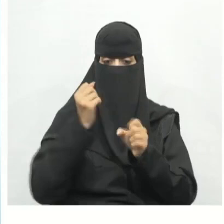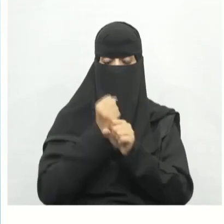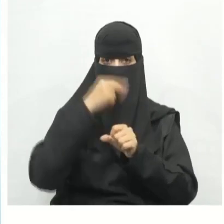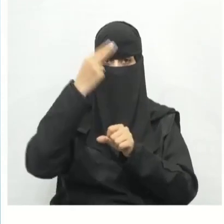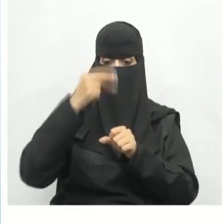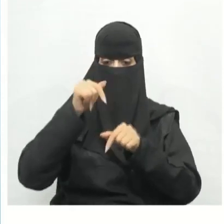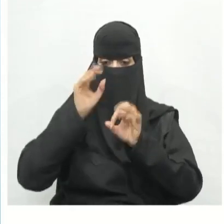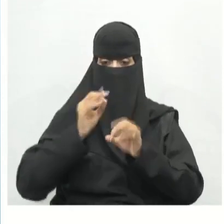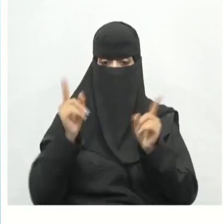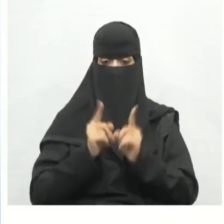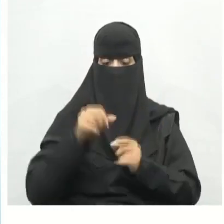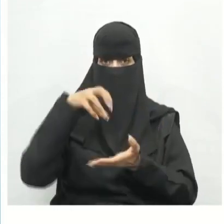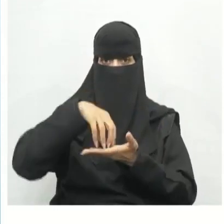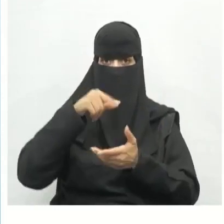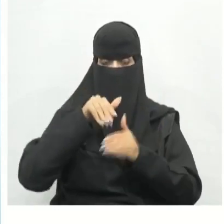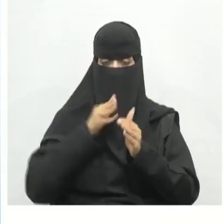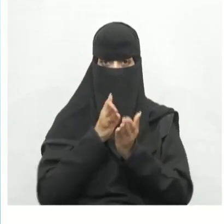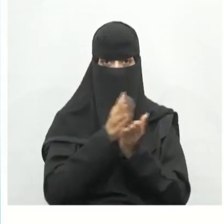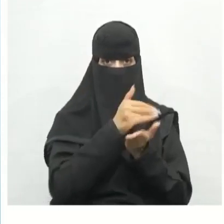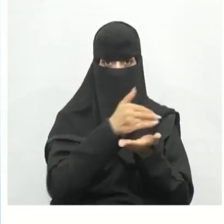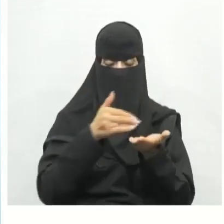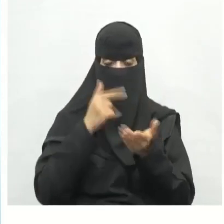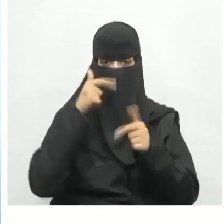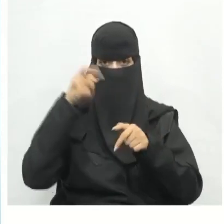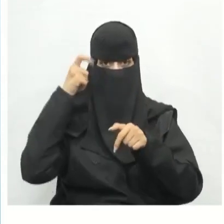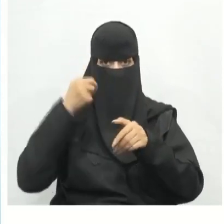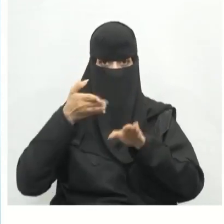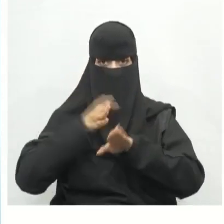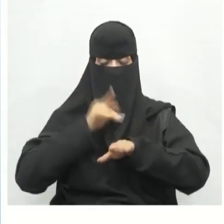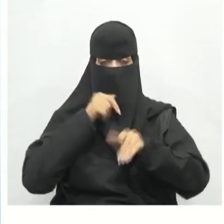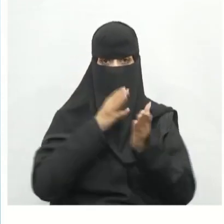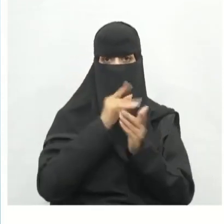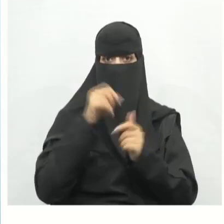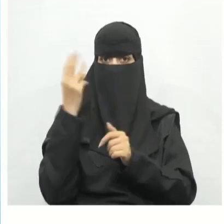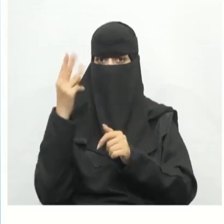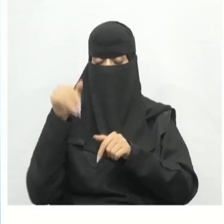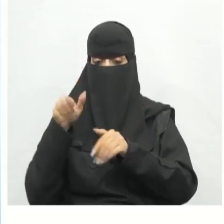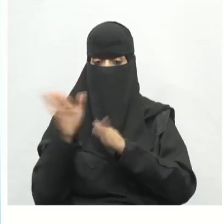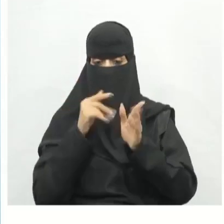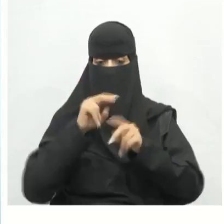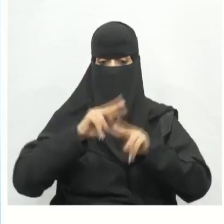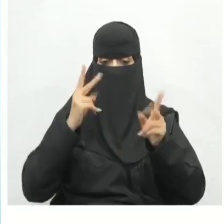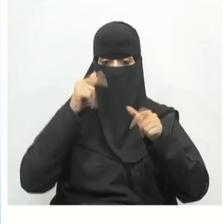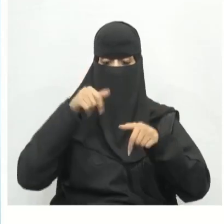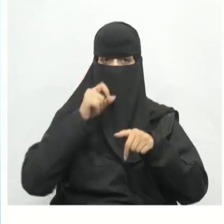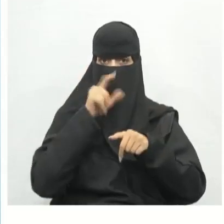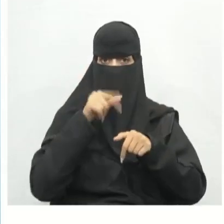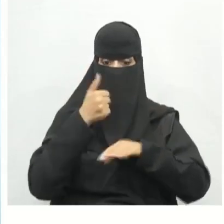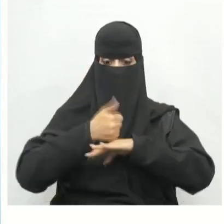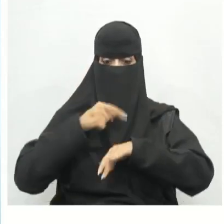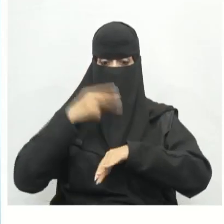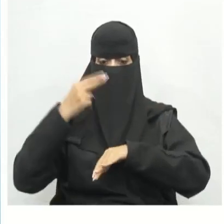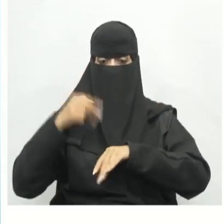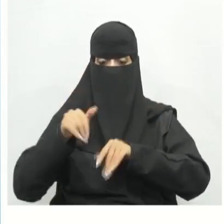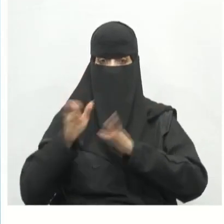للرسم الهندسي في تحديد موضع المجسمات واتجاهها يتعرف على طرائق العرض ثلاثية الأبعاد المختلفة يذكر أساسيات